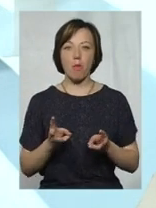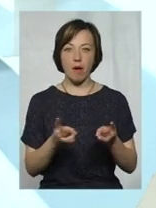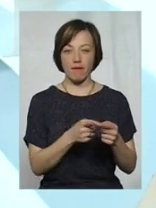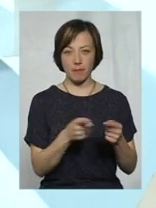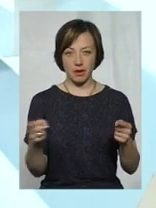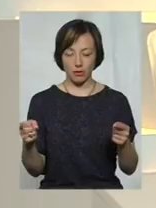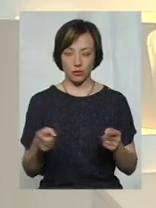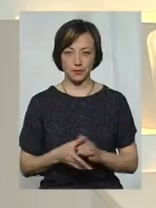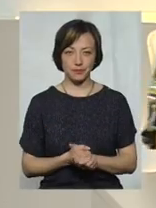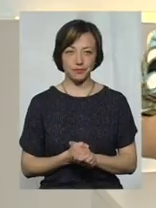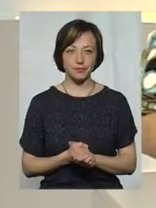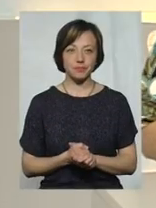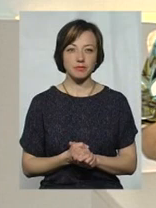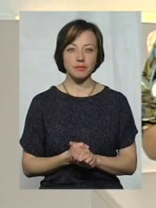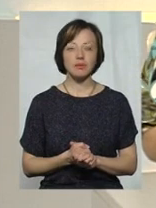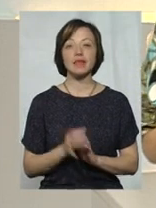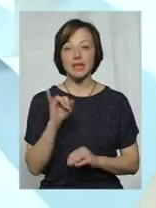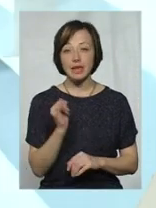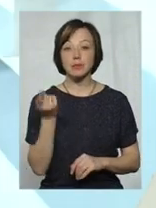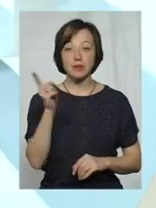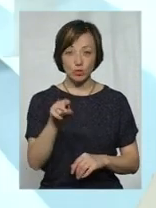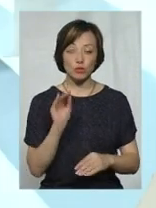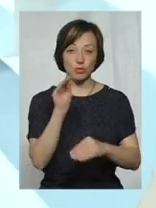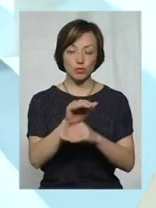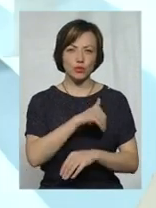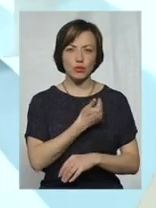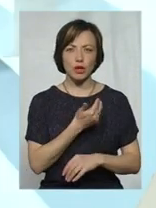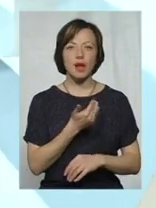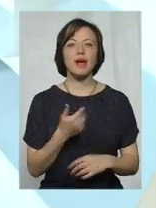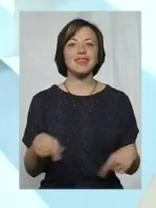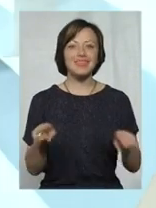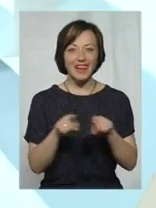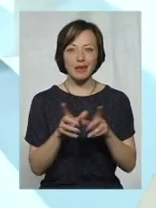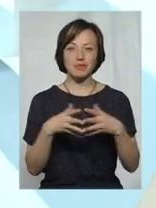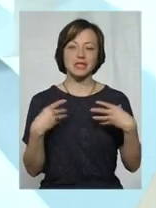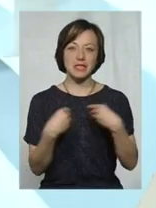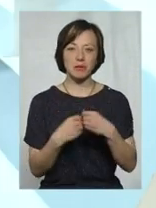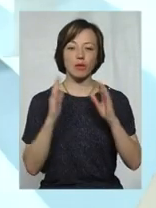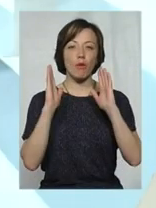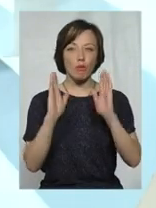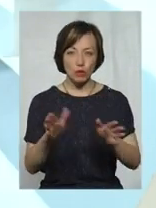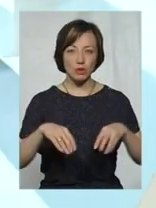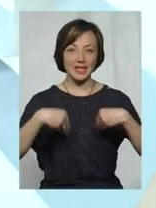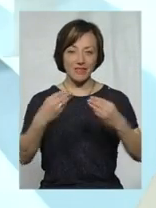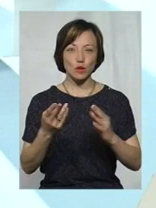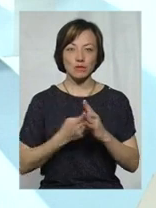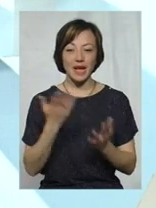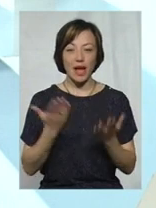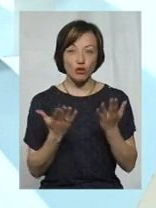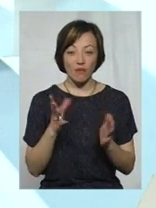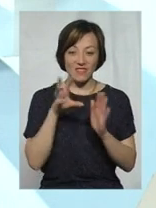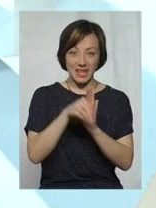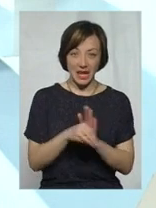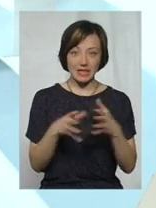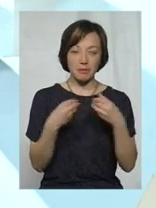період. При цьому я хочу також доповнити, якщо таким сім'ям буде призначена субсидія, і якщо в складі таких